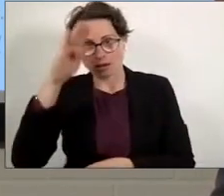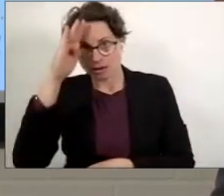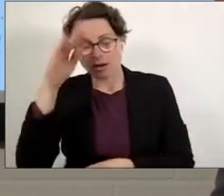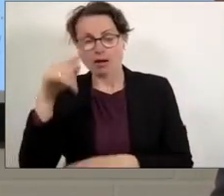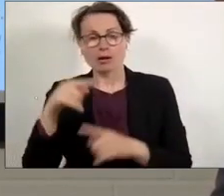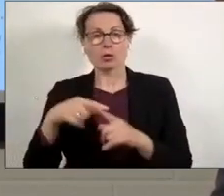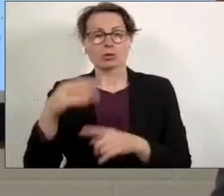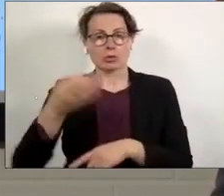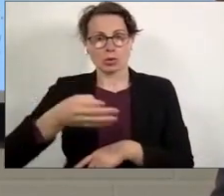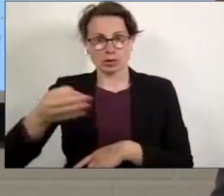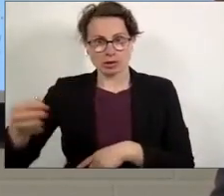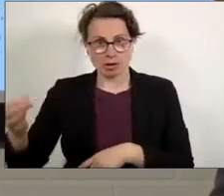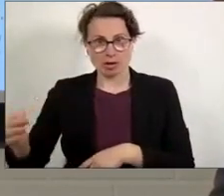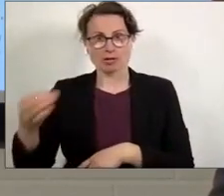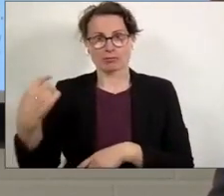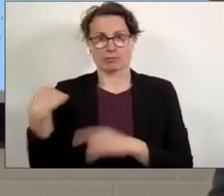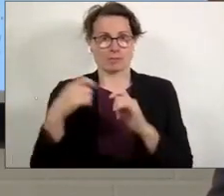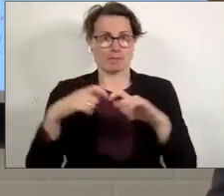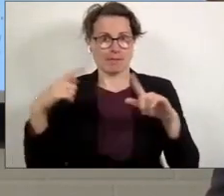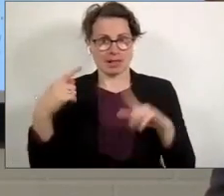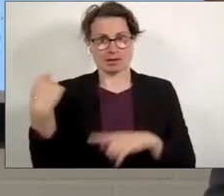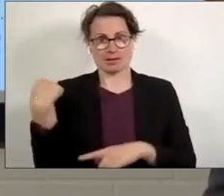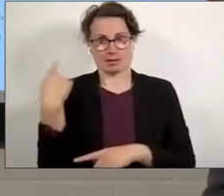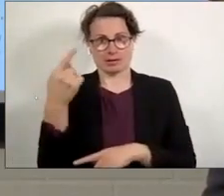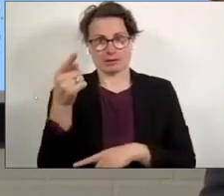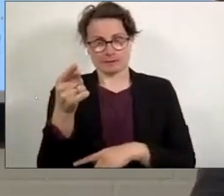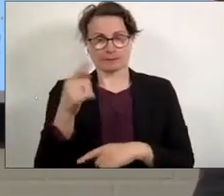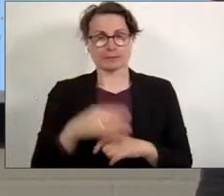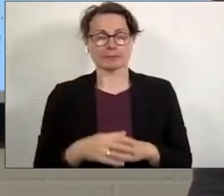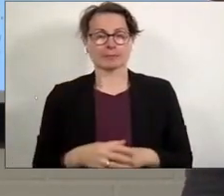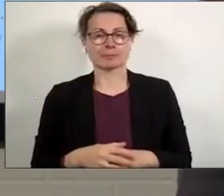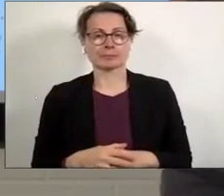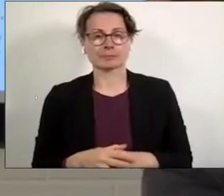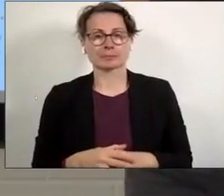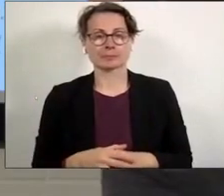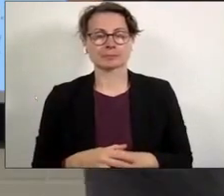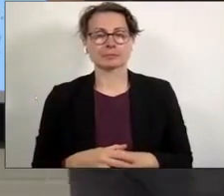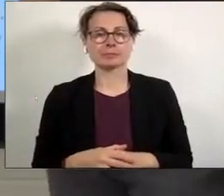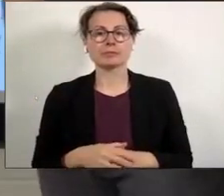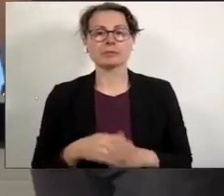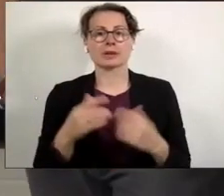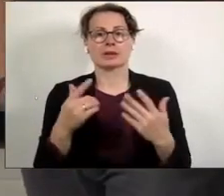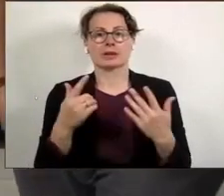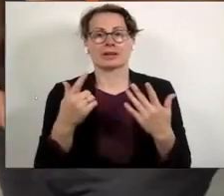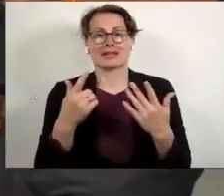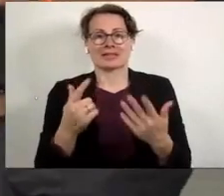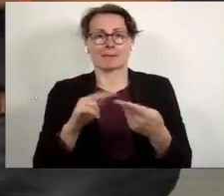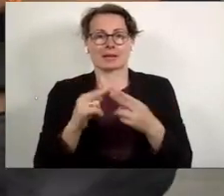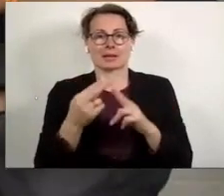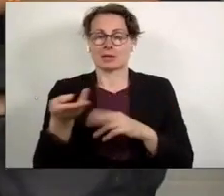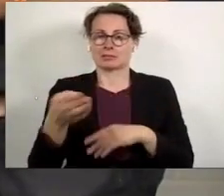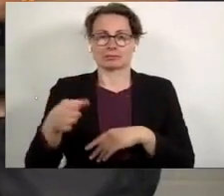Töchter Remsir, Rukir, Ainur und Elim Satir sieben Familienmitglieder.